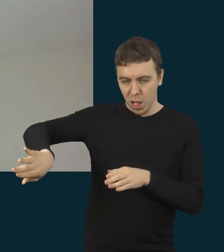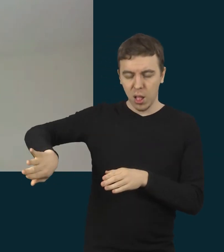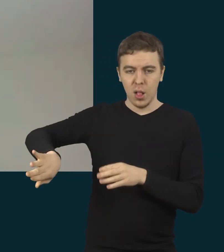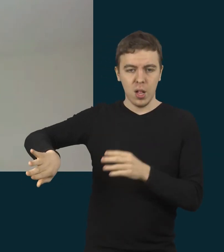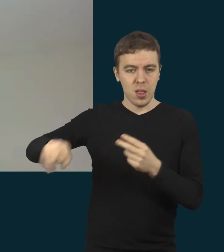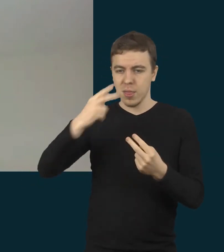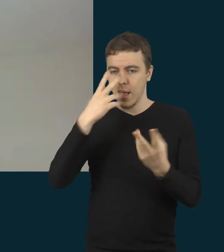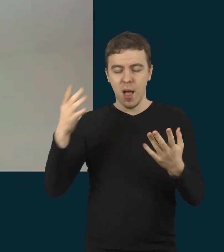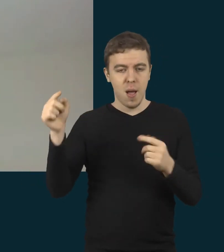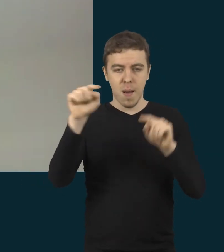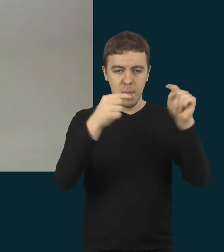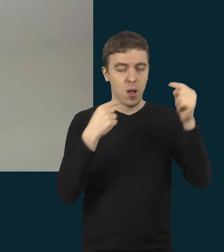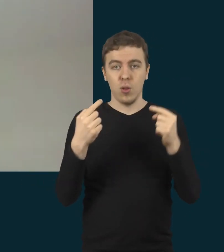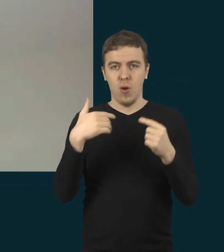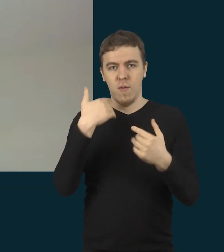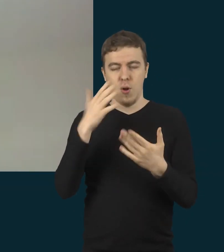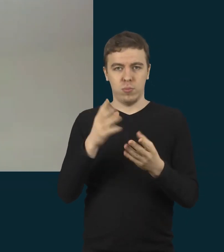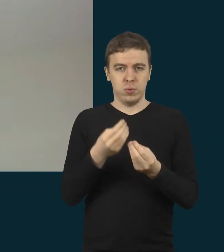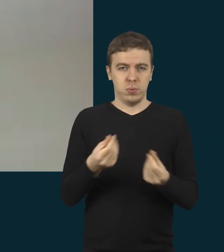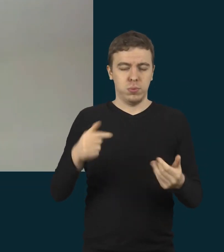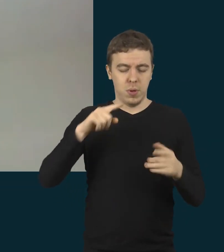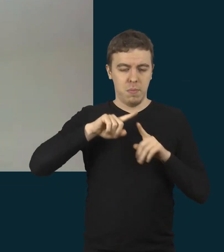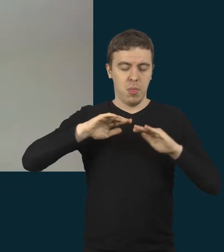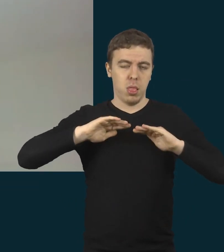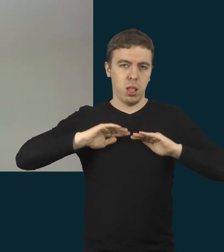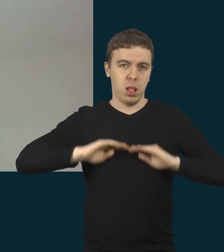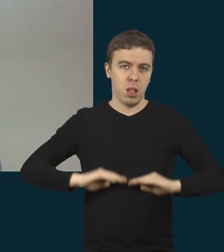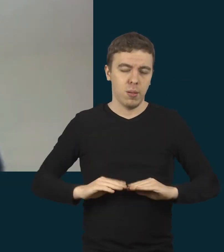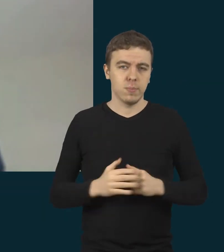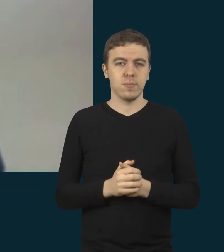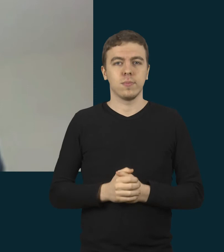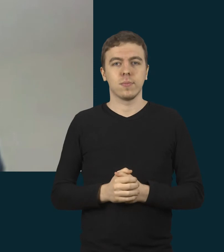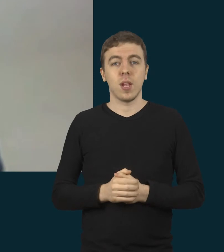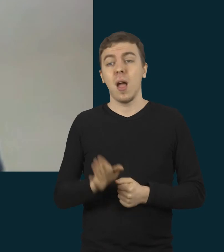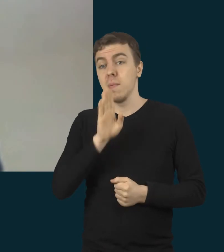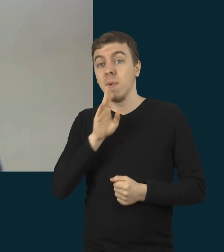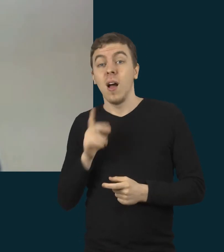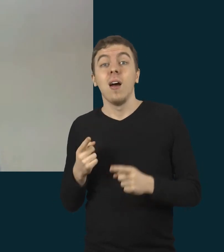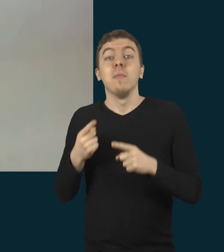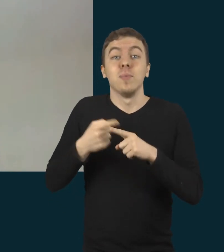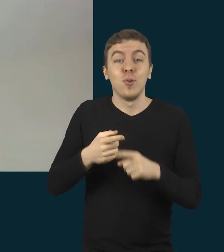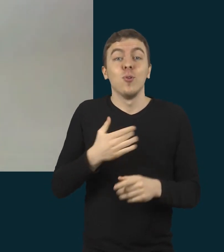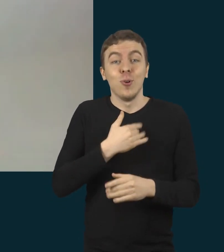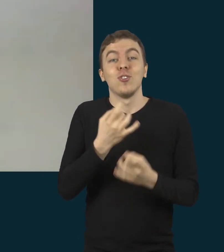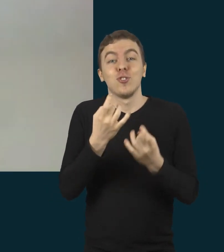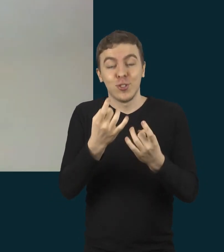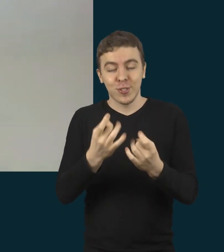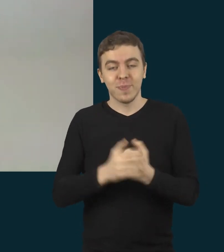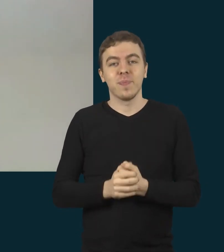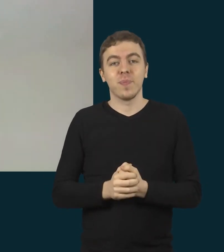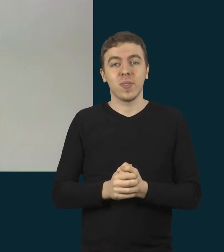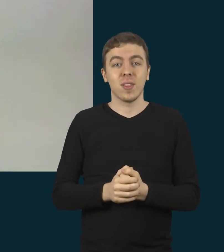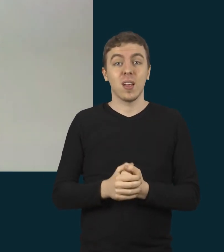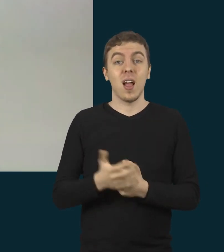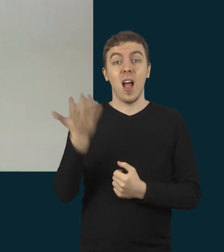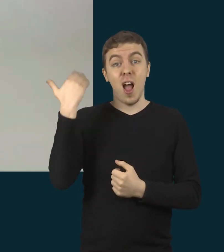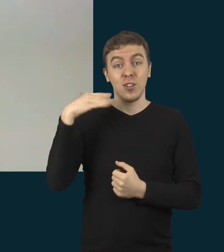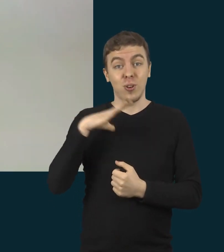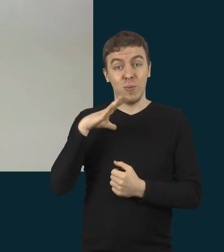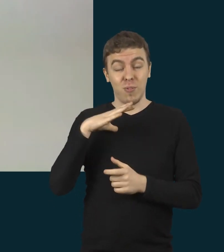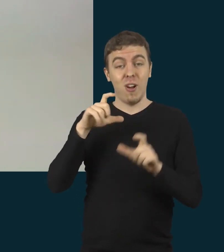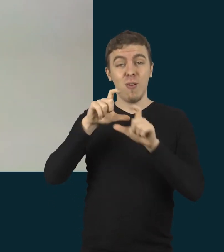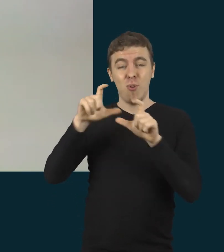vidinio noro būti su visais, būti kartu. Gal aš dar irgi vis tiek pridėsiu, kad galbūt mes, kai dirbam kabinetos,